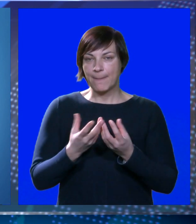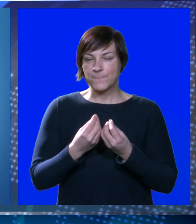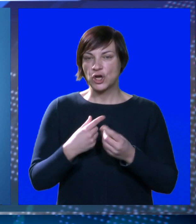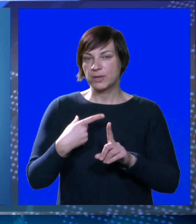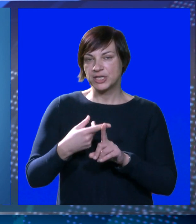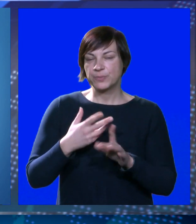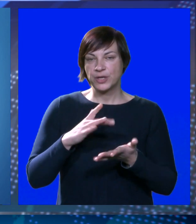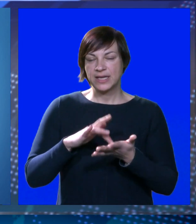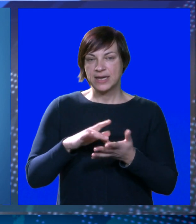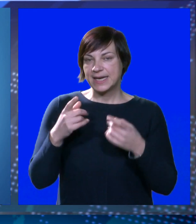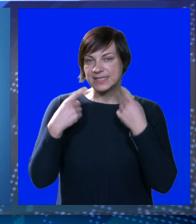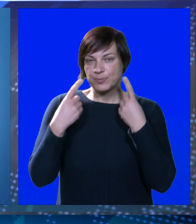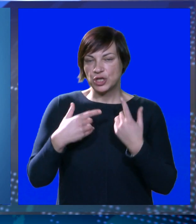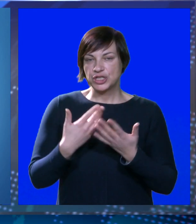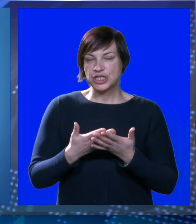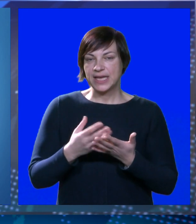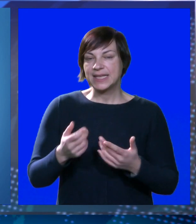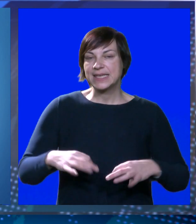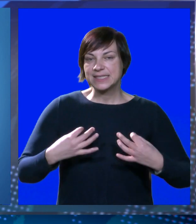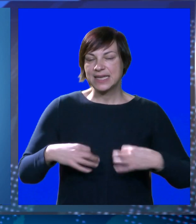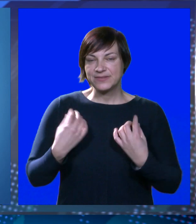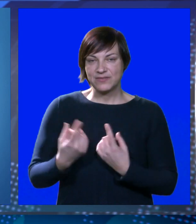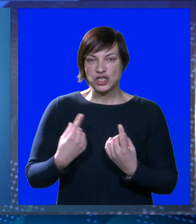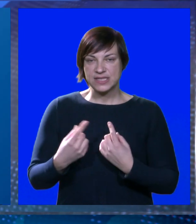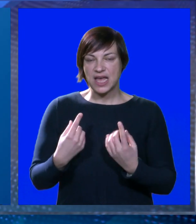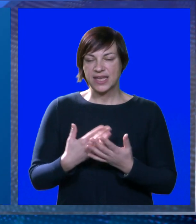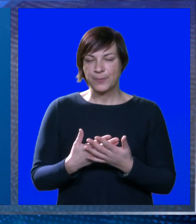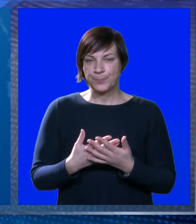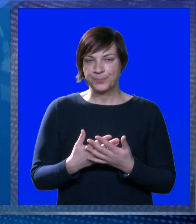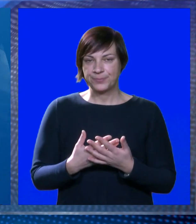Mnogima će pozitivno utjecati na raspoloženje i opće zdravstveno stanje.